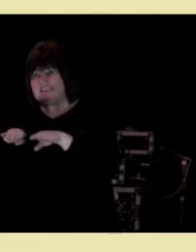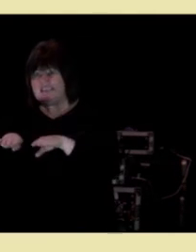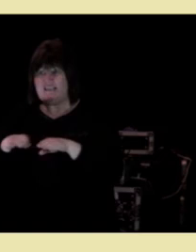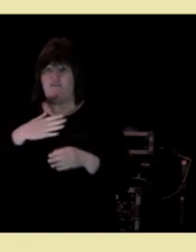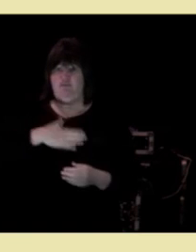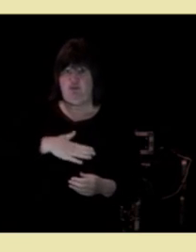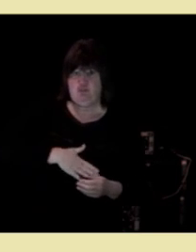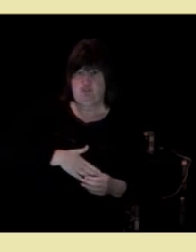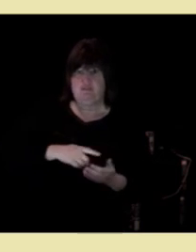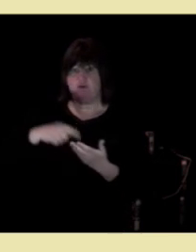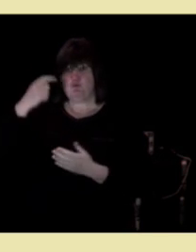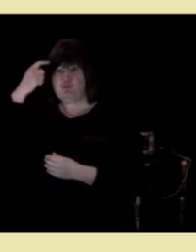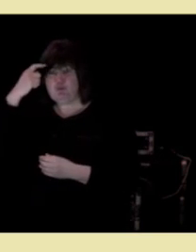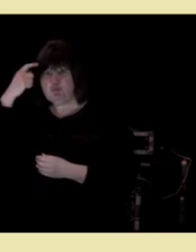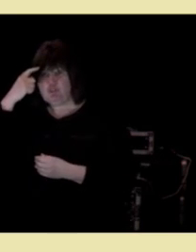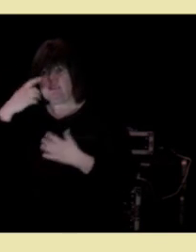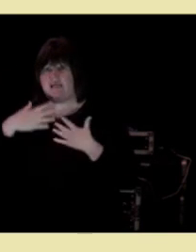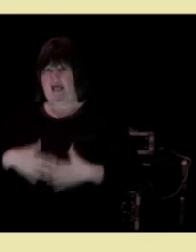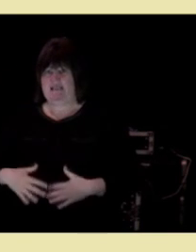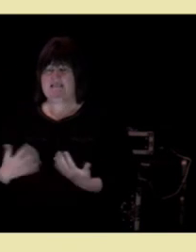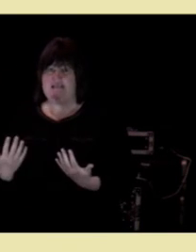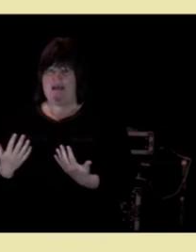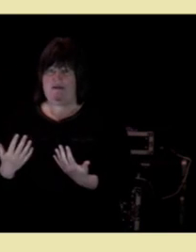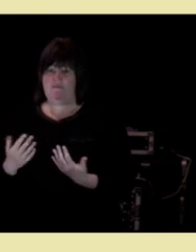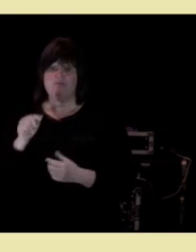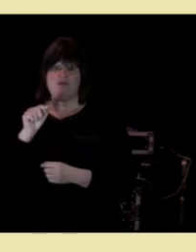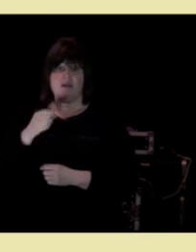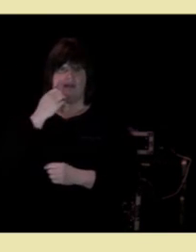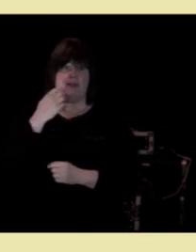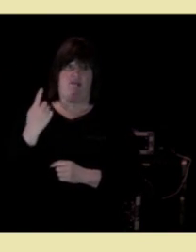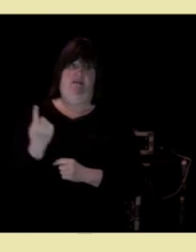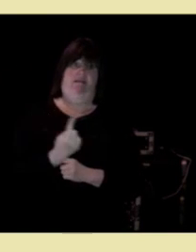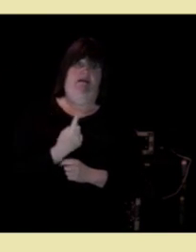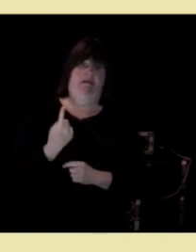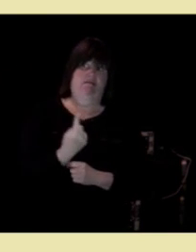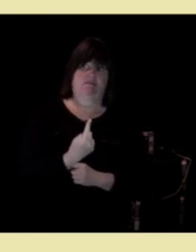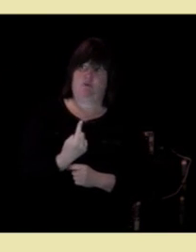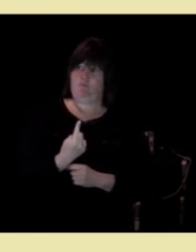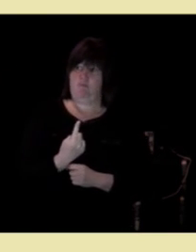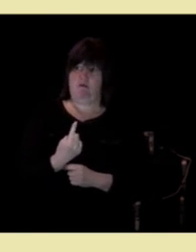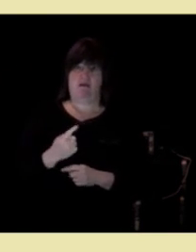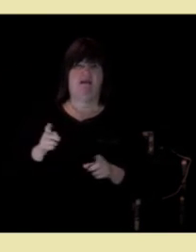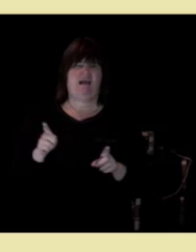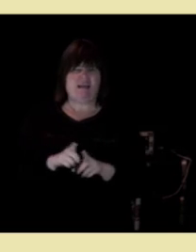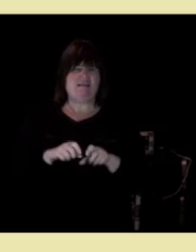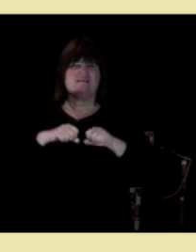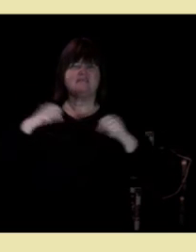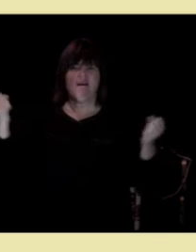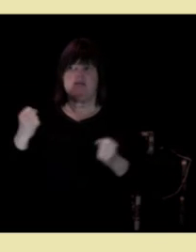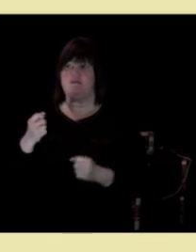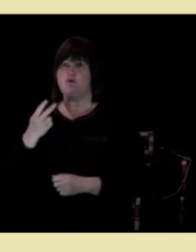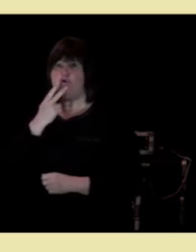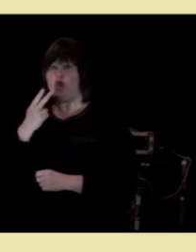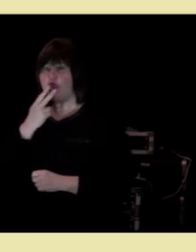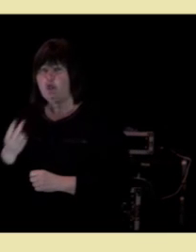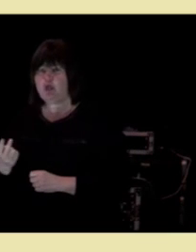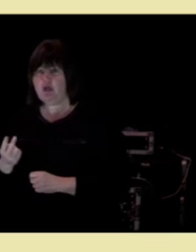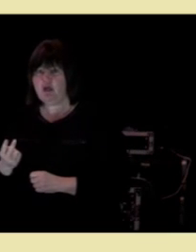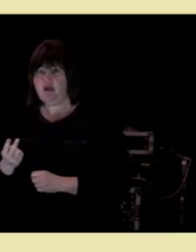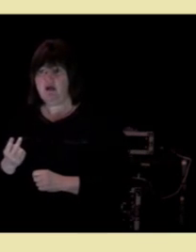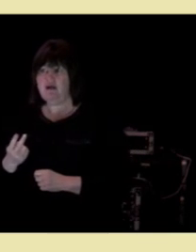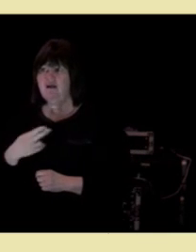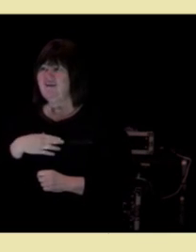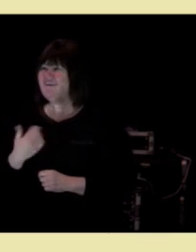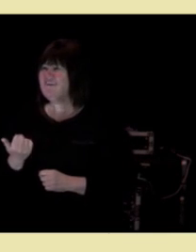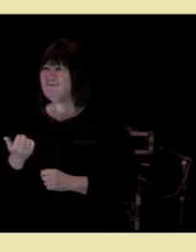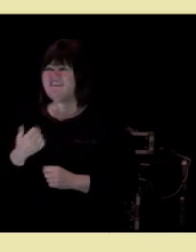Det er å være ensom er like skadelig som å røyke. Og det er altså ingen oppfordring til